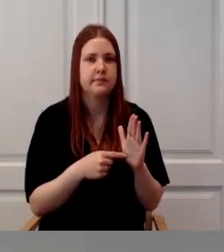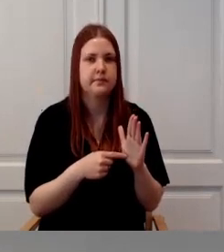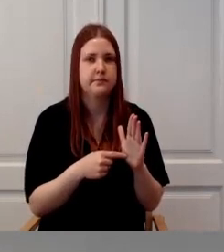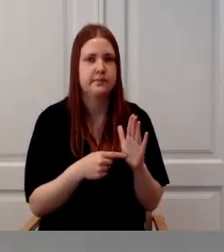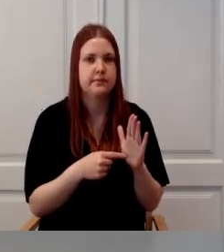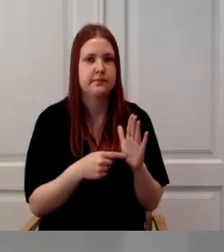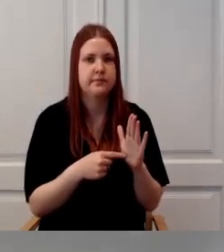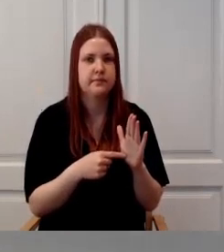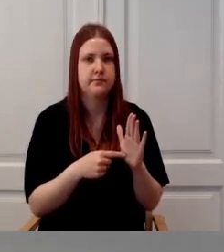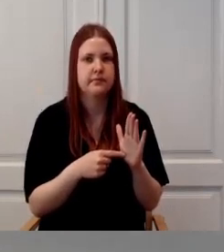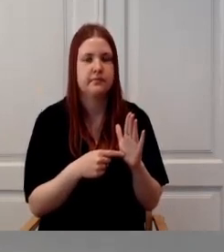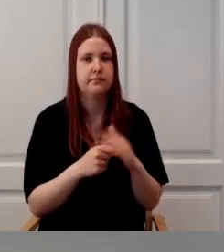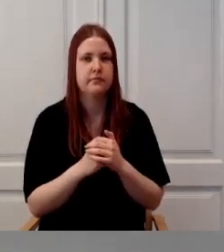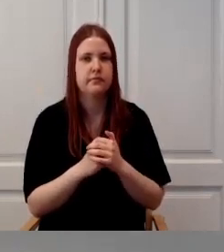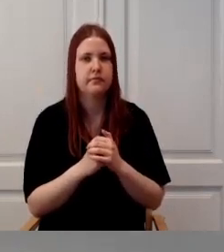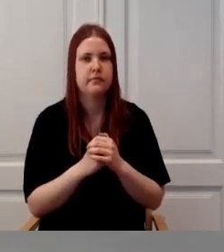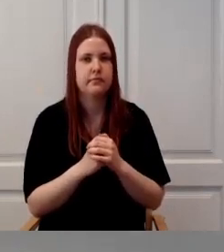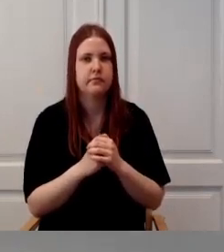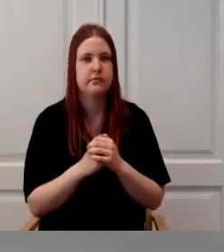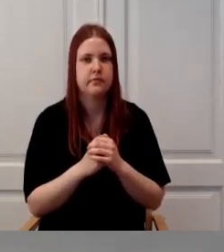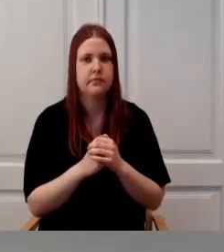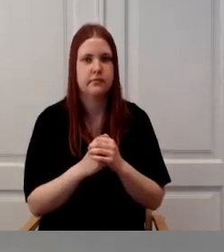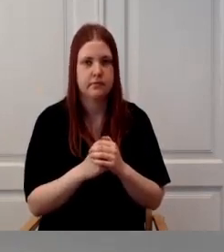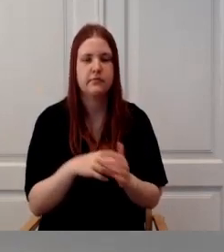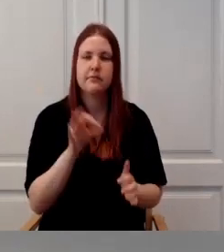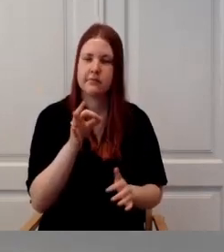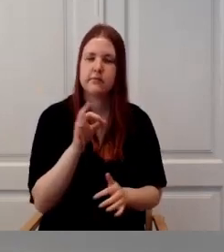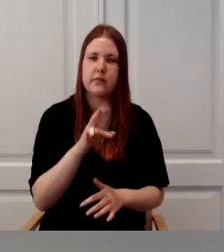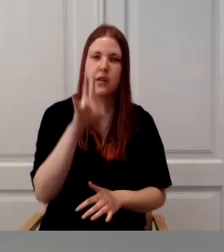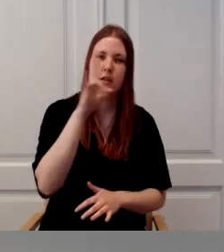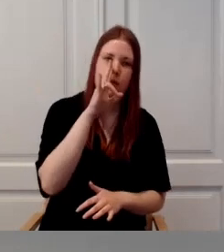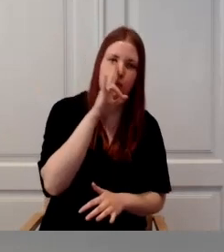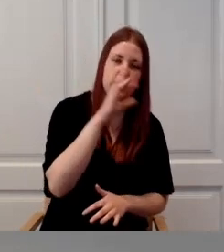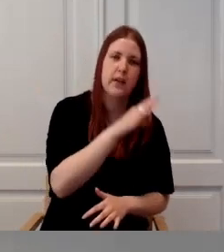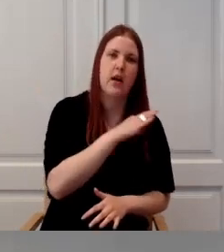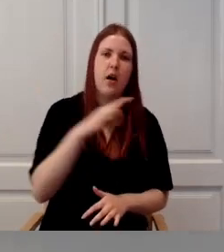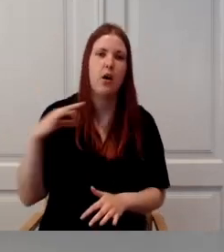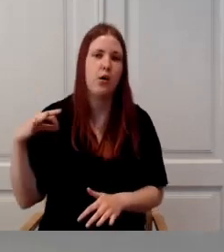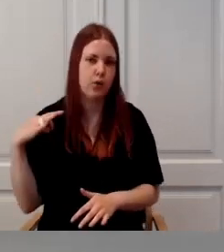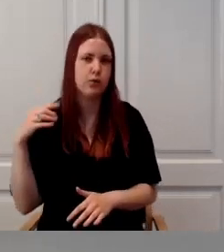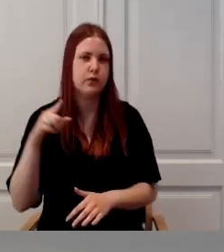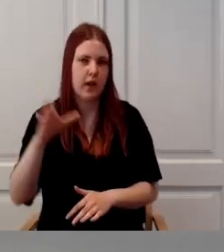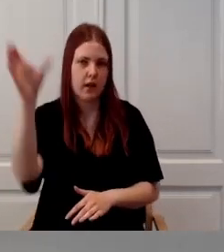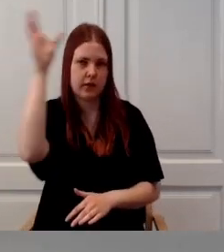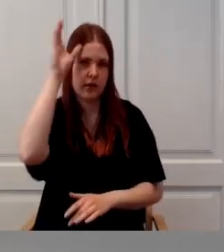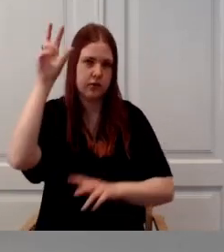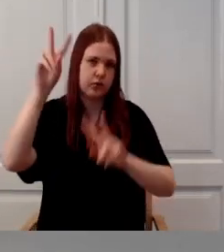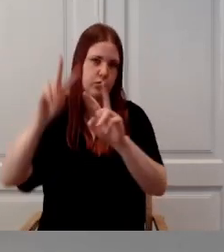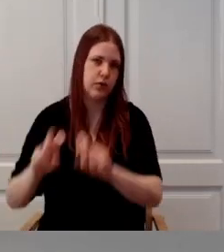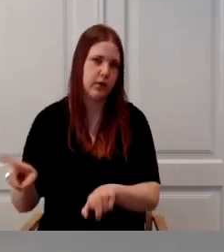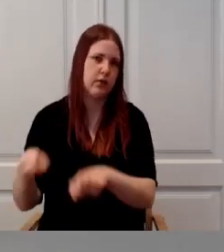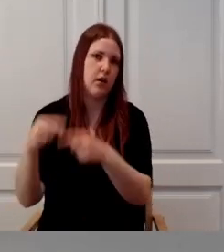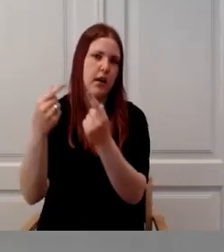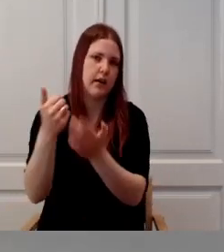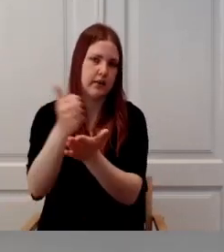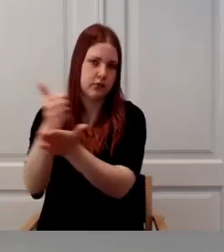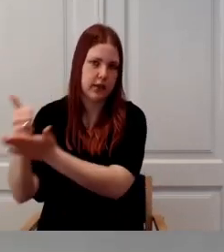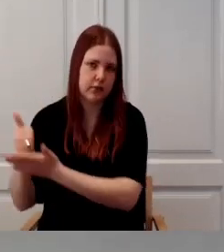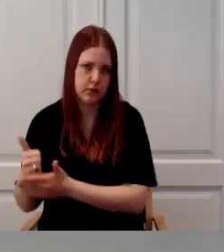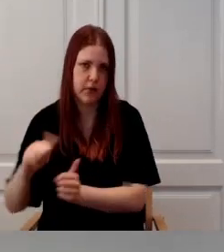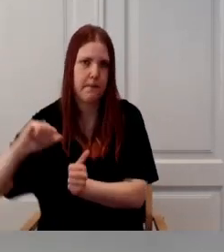täpsemalt välja toodud. Jah, juuni-august on partnerleidmine, aga ma arvan teie jaoks on oluline see, et